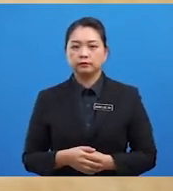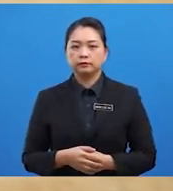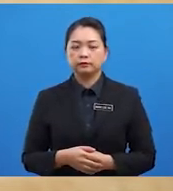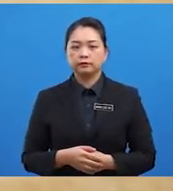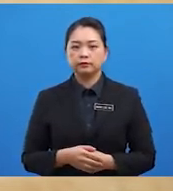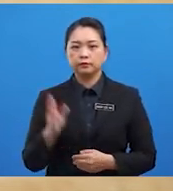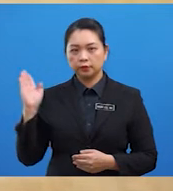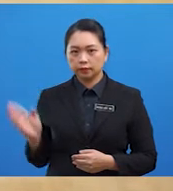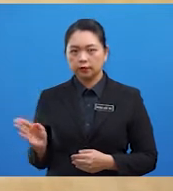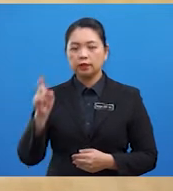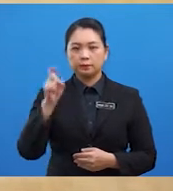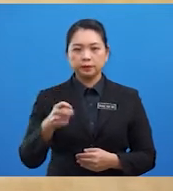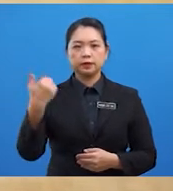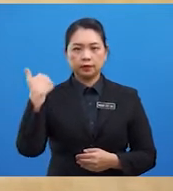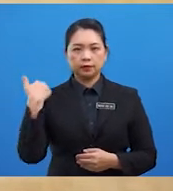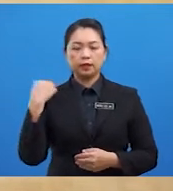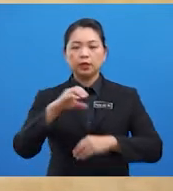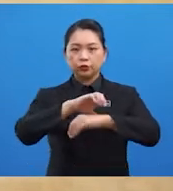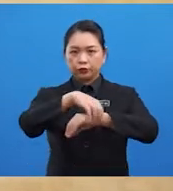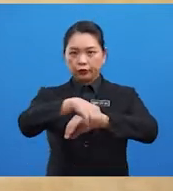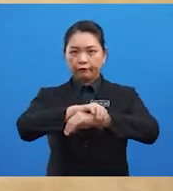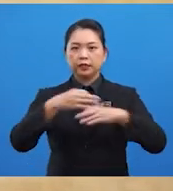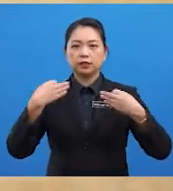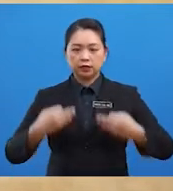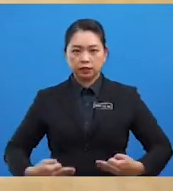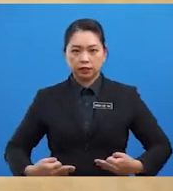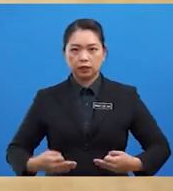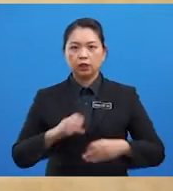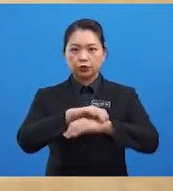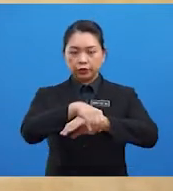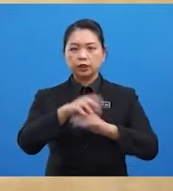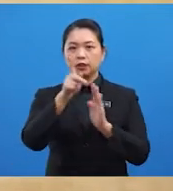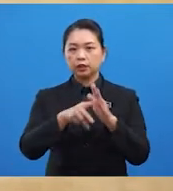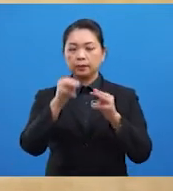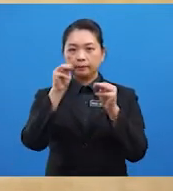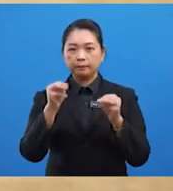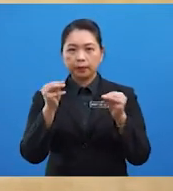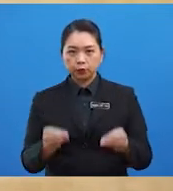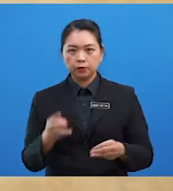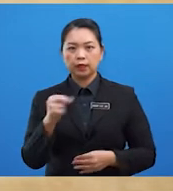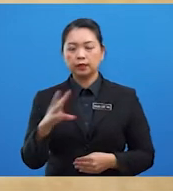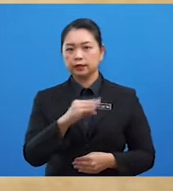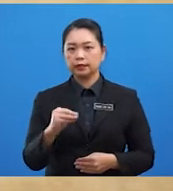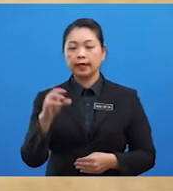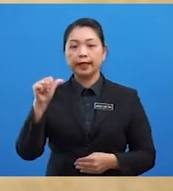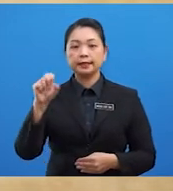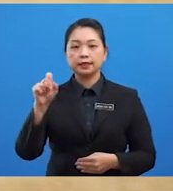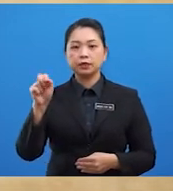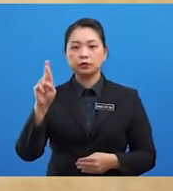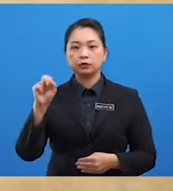merangkumi geografi fizikal geografi kemanusiaan dan juga astronomi